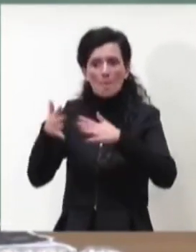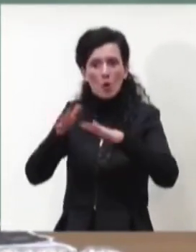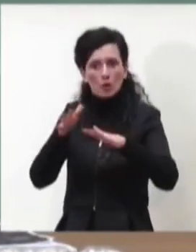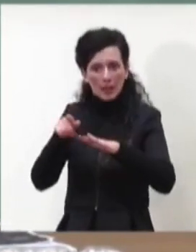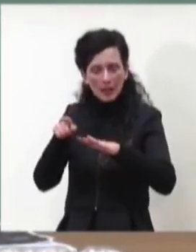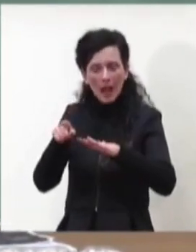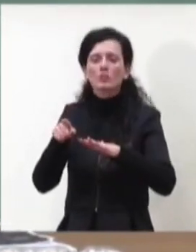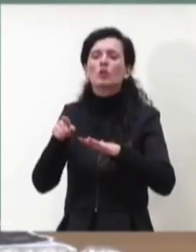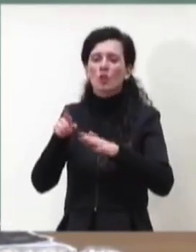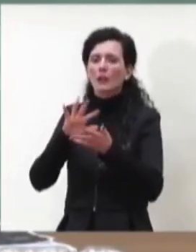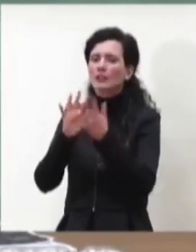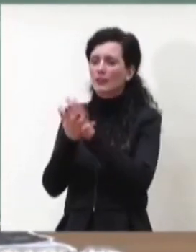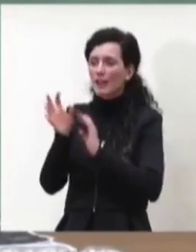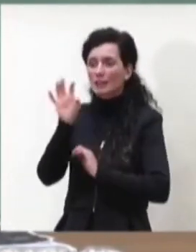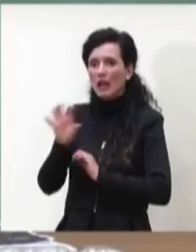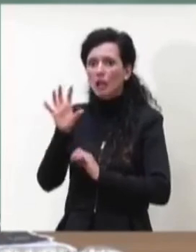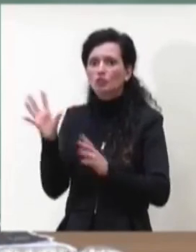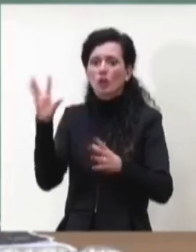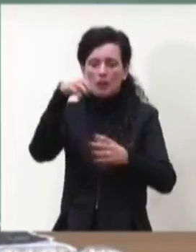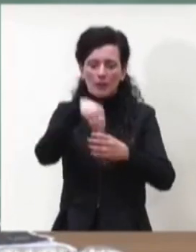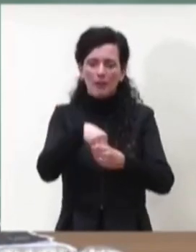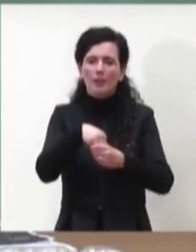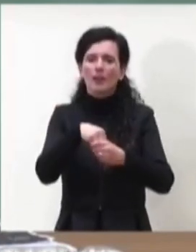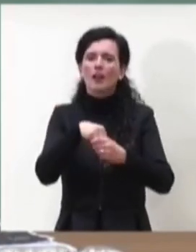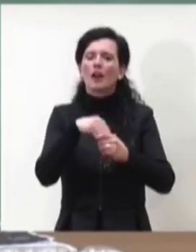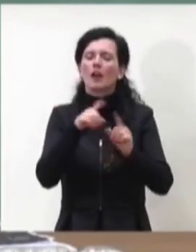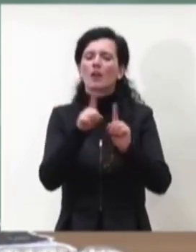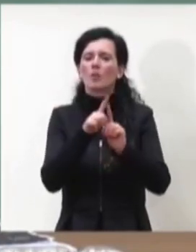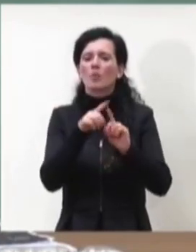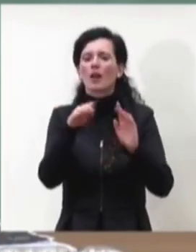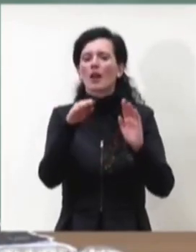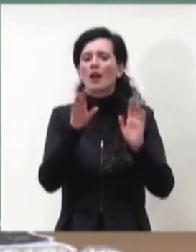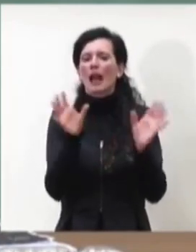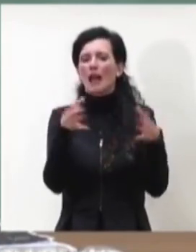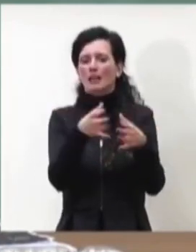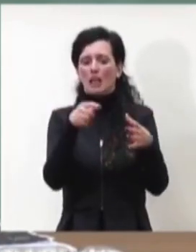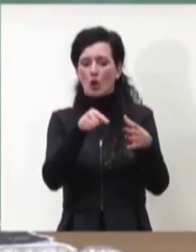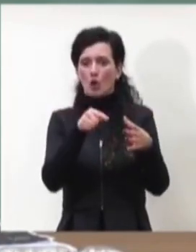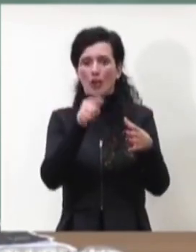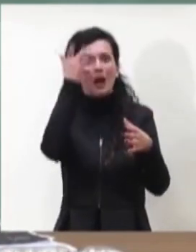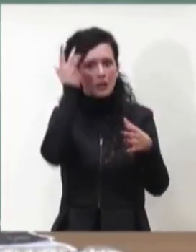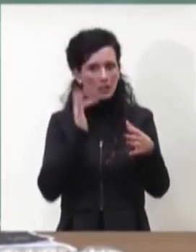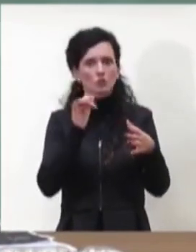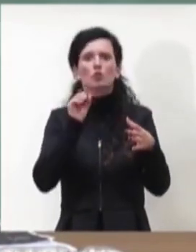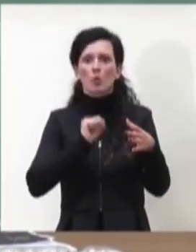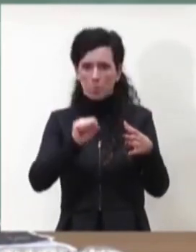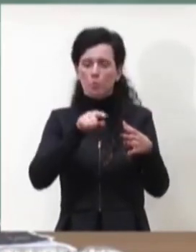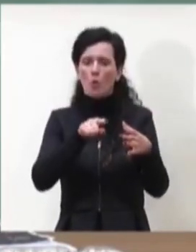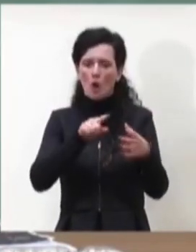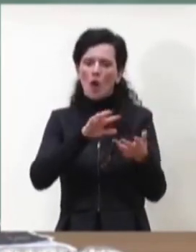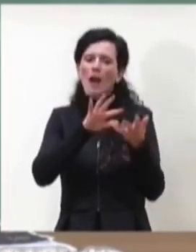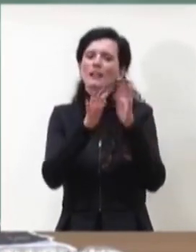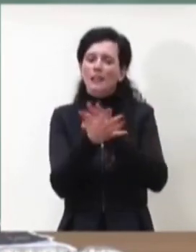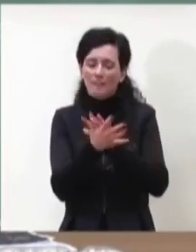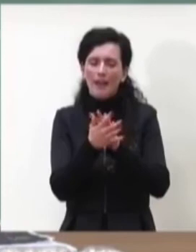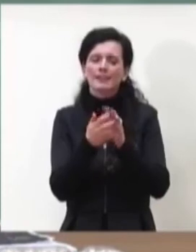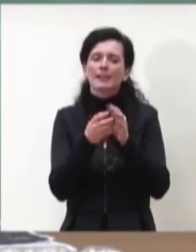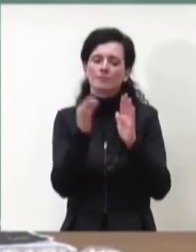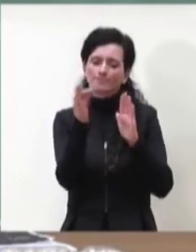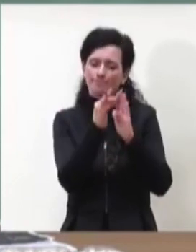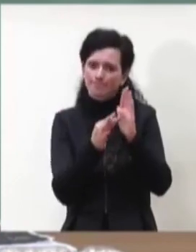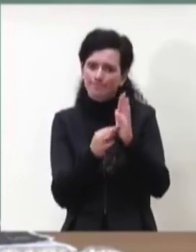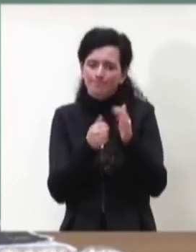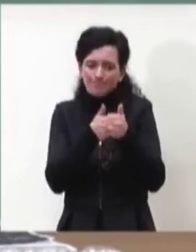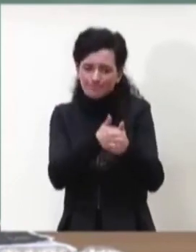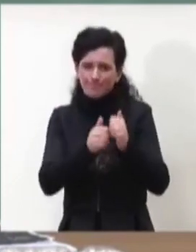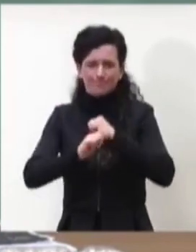entrano di fatto in una categoria di rischio che poi si traduce nell'adozione di alcune misure restrittive a livello più